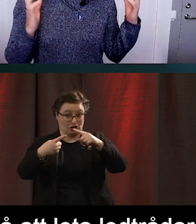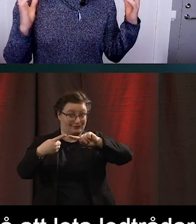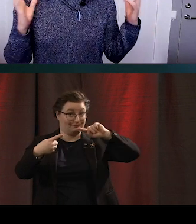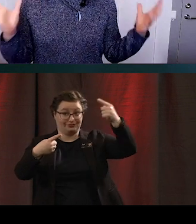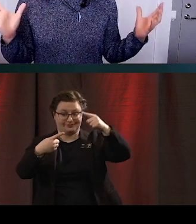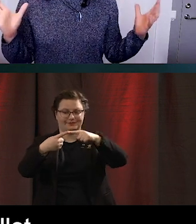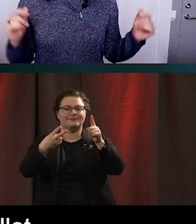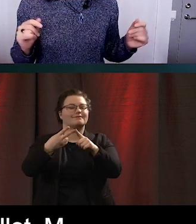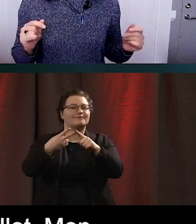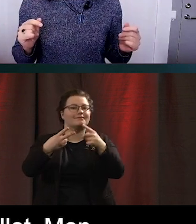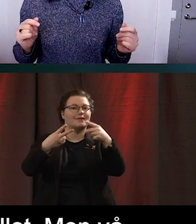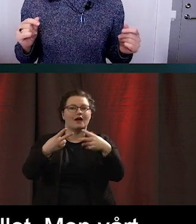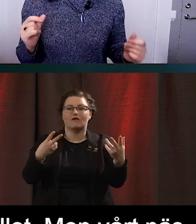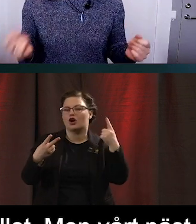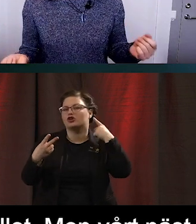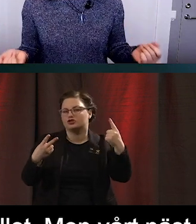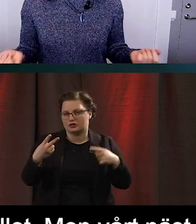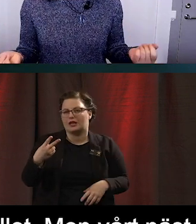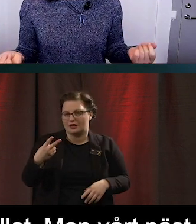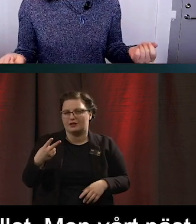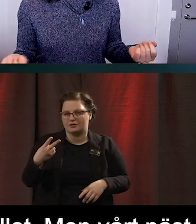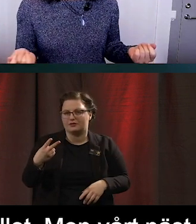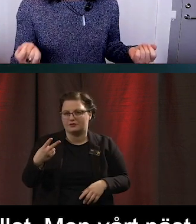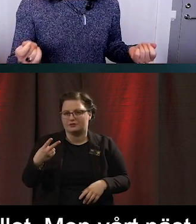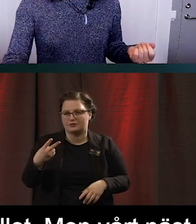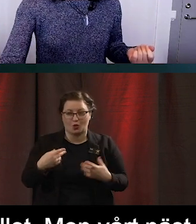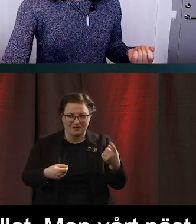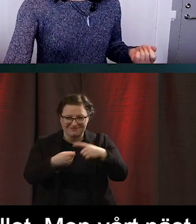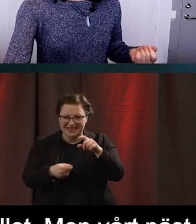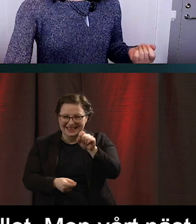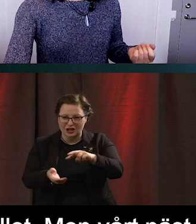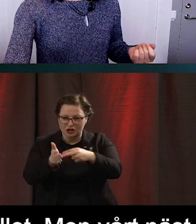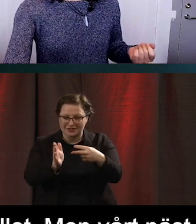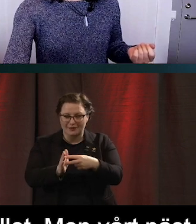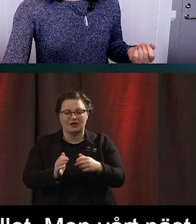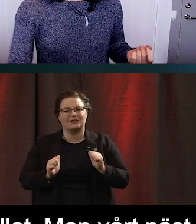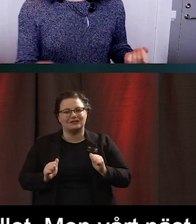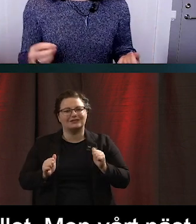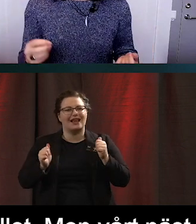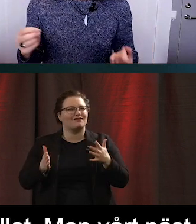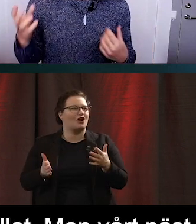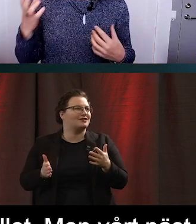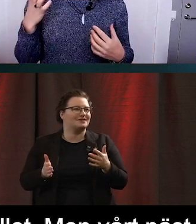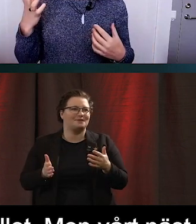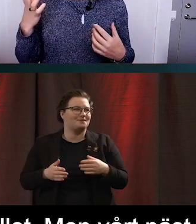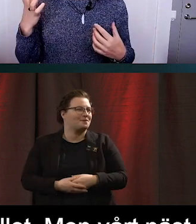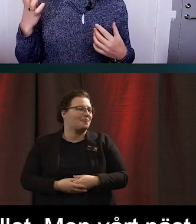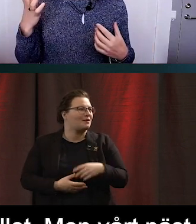sinne är hörseln. Och sen när det gäller digitala system så är det naturligtvis väldigt ovanligt att